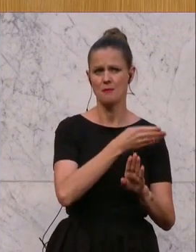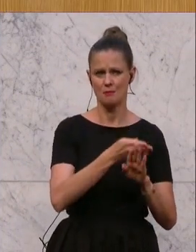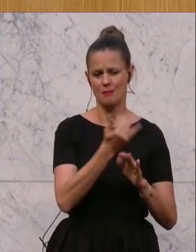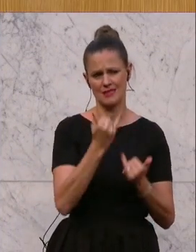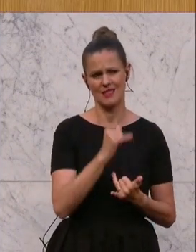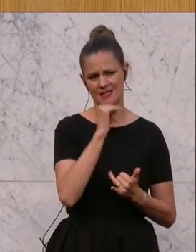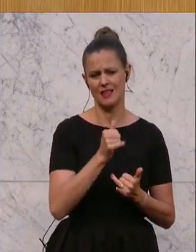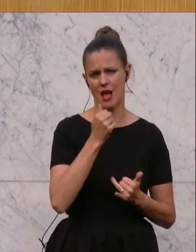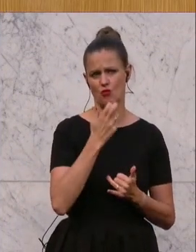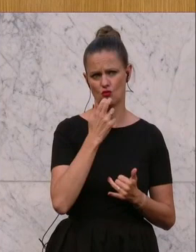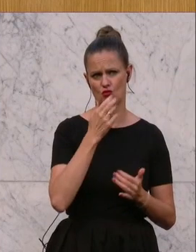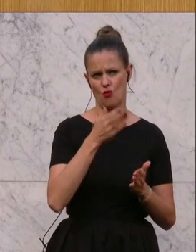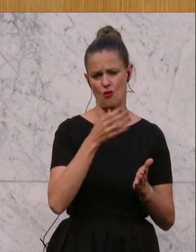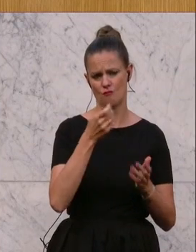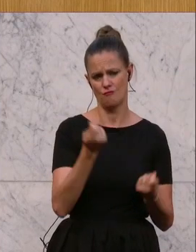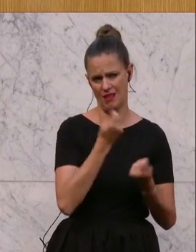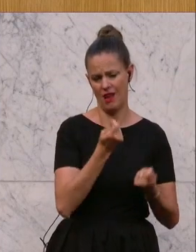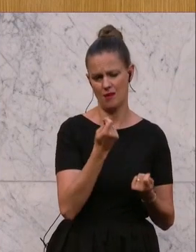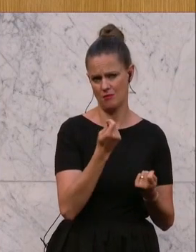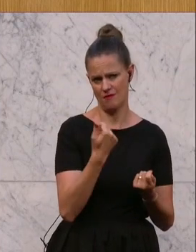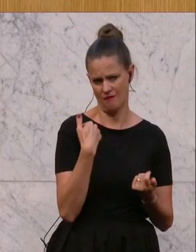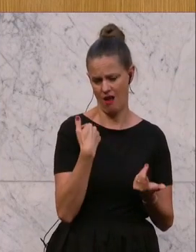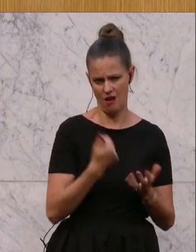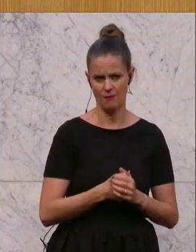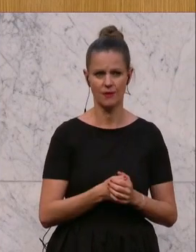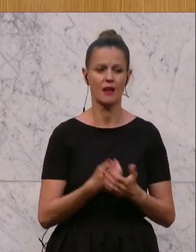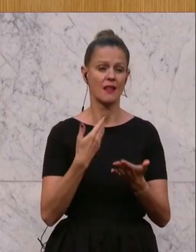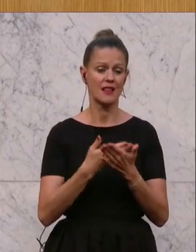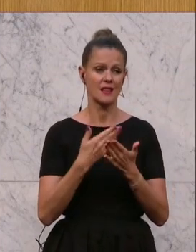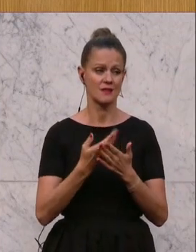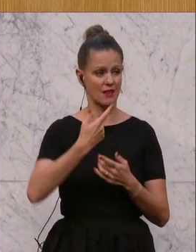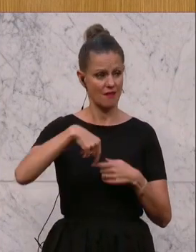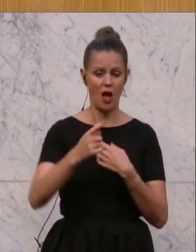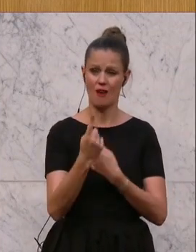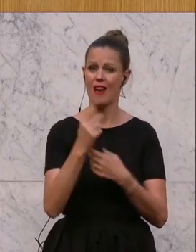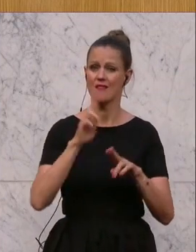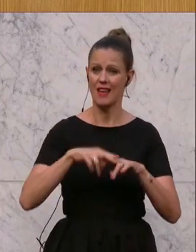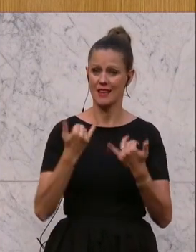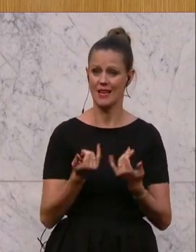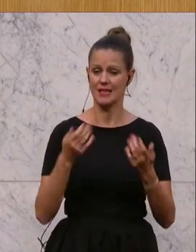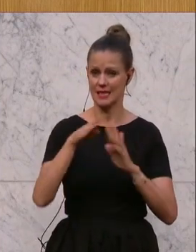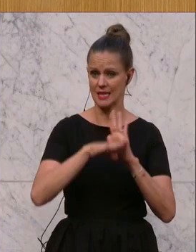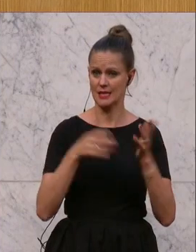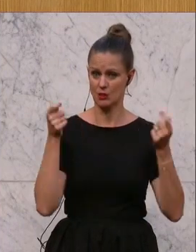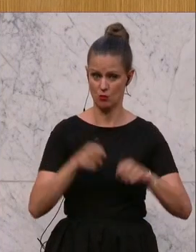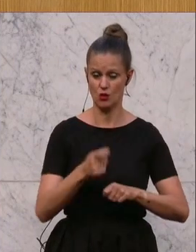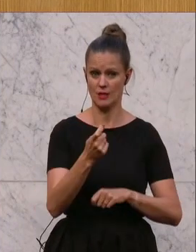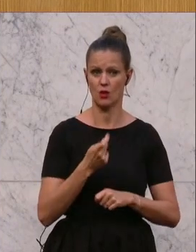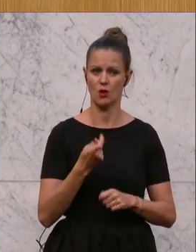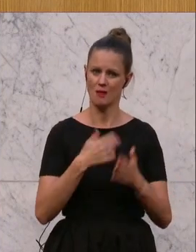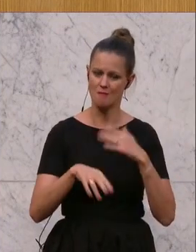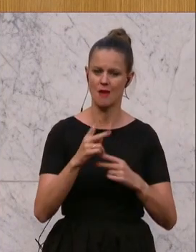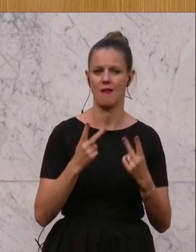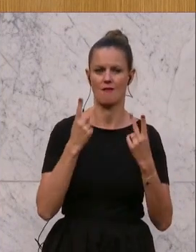Strom betrieben wurde. Und ich vertraue darauf, und das ist auch wirklich der Auftrag an uns, und wir das Gesetz jetzt auch beschließen, dass es damit einen